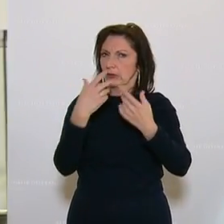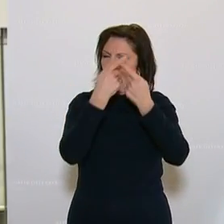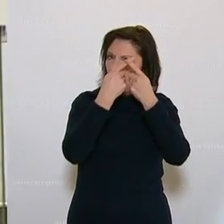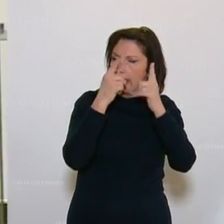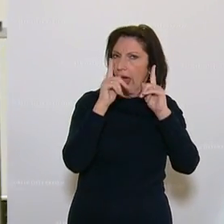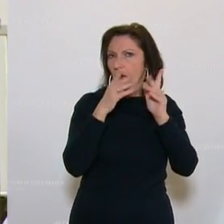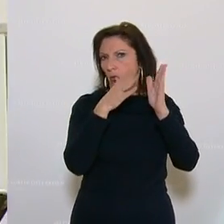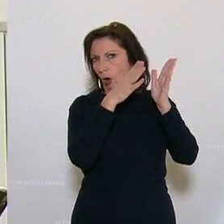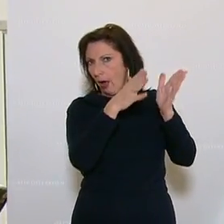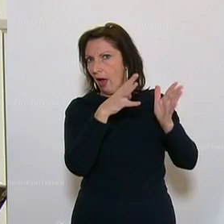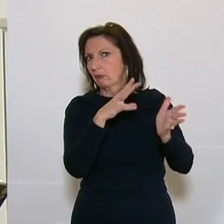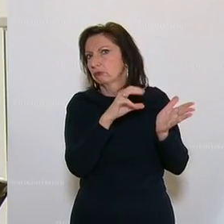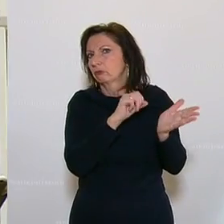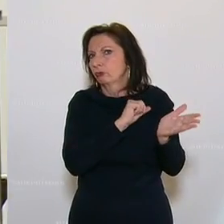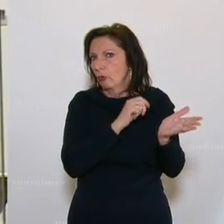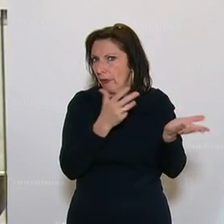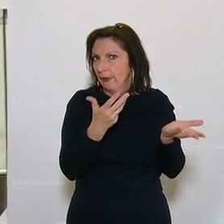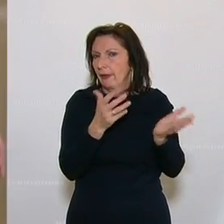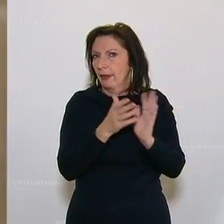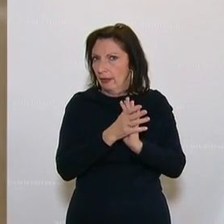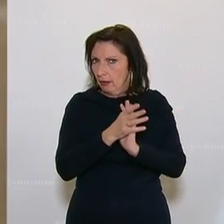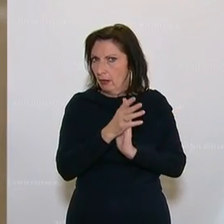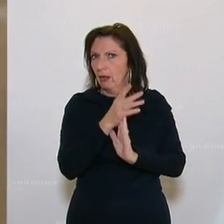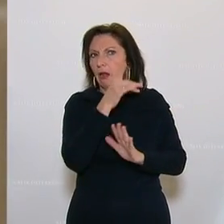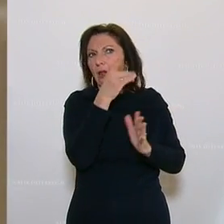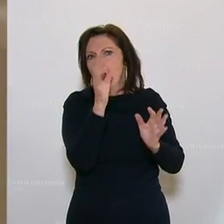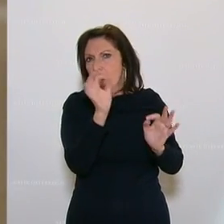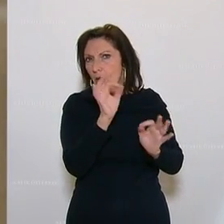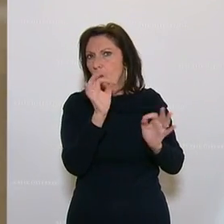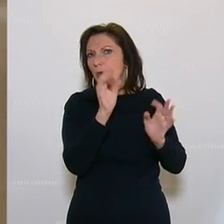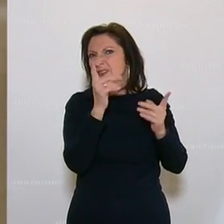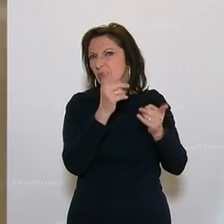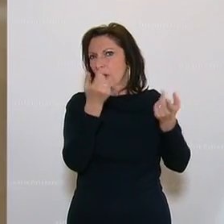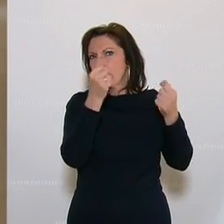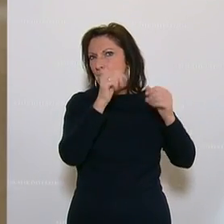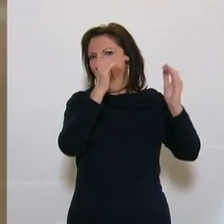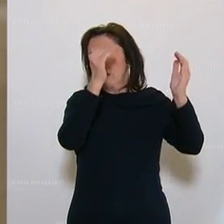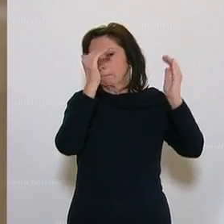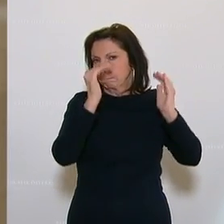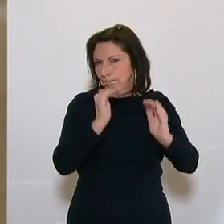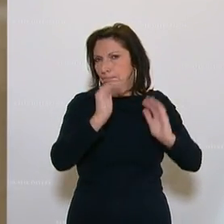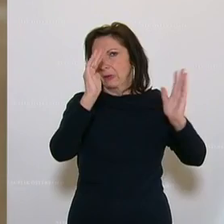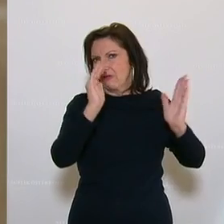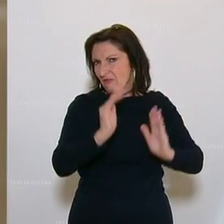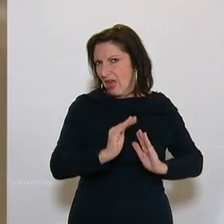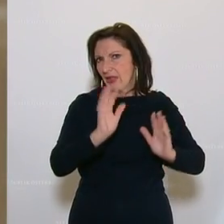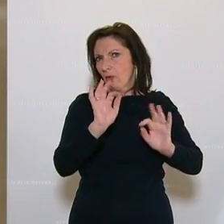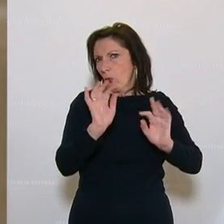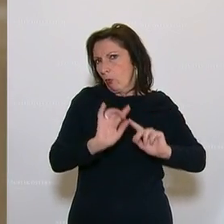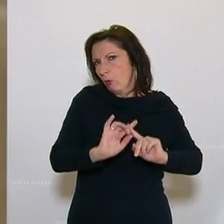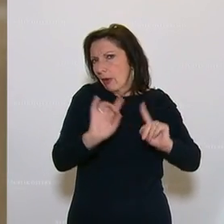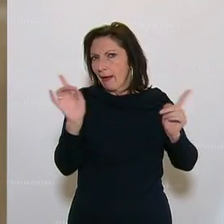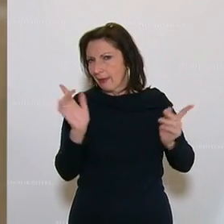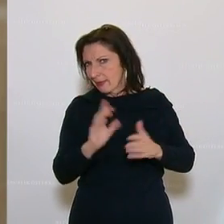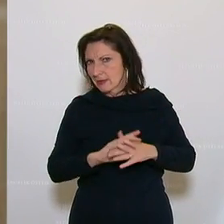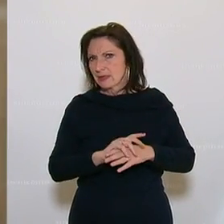sage ich jetzt einmal, untechnisch entmachtet werden soll, beziehungsweise anders positioniert werden soll. Und wir